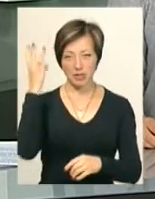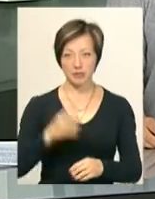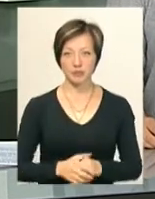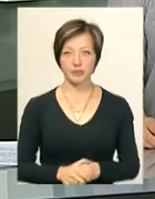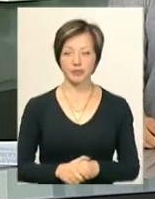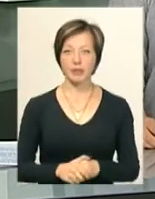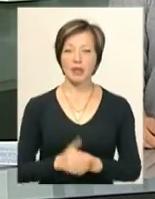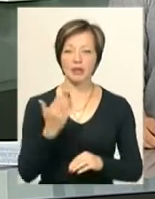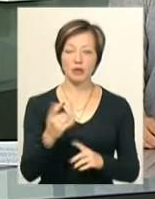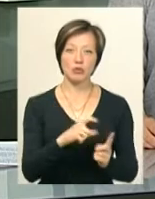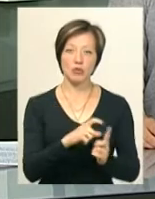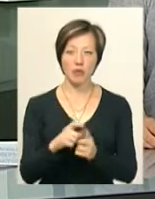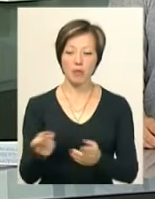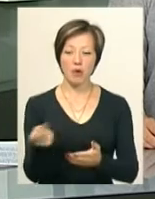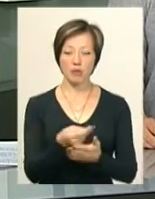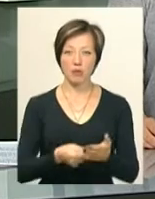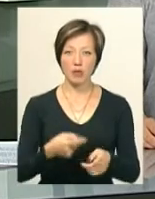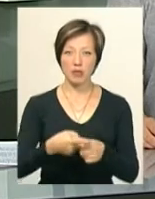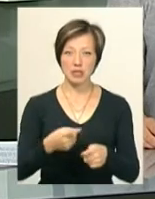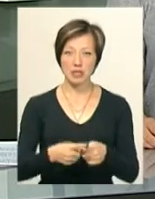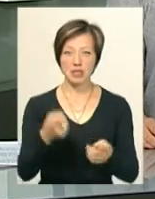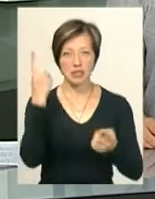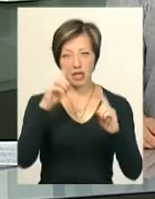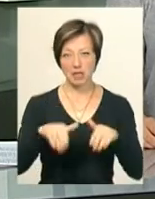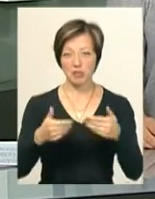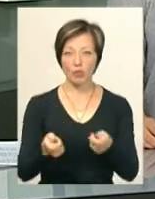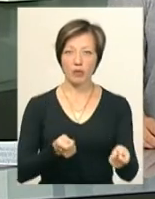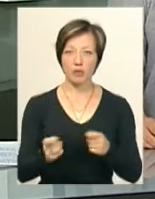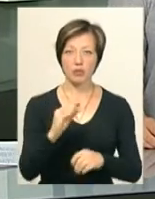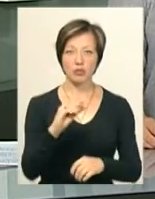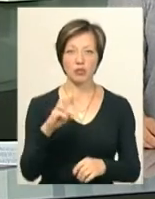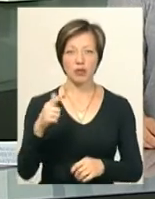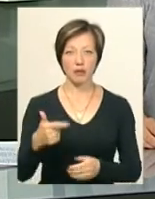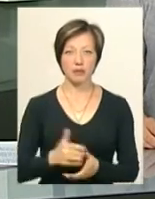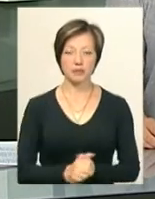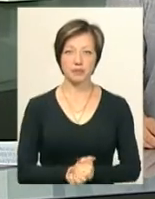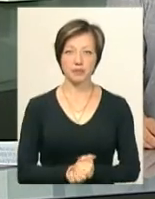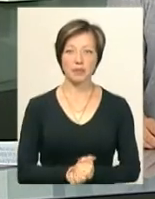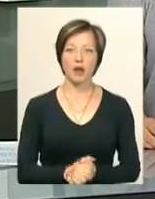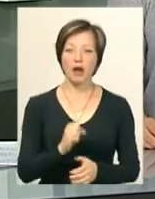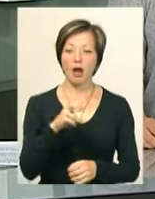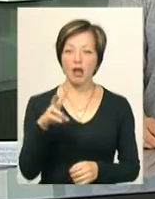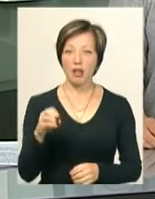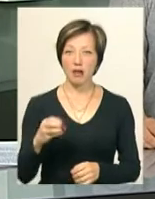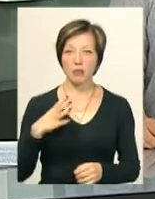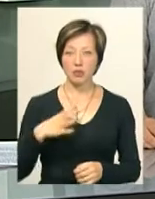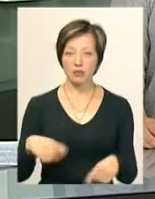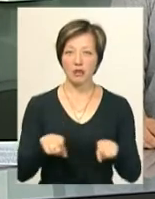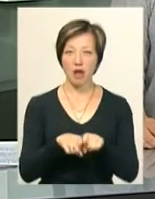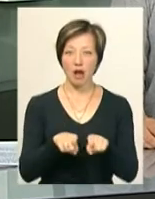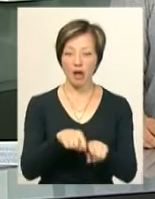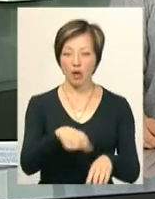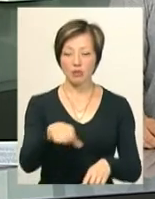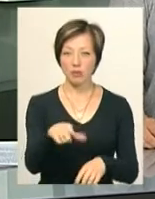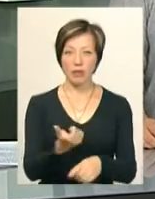Хамрик. За його словами, розмалювали перехрестя за ініціативи управління житлово-комунального господарства. Однак протримається така розмітка не